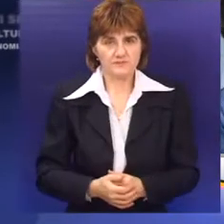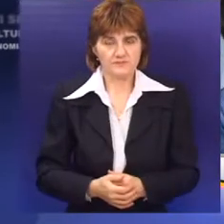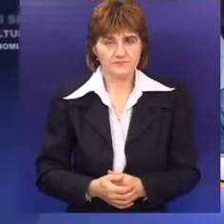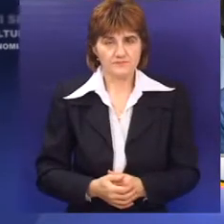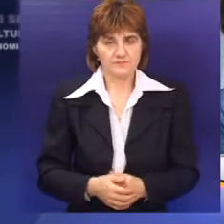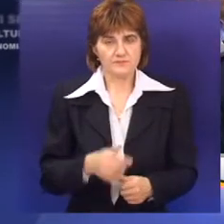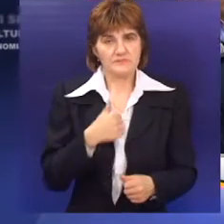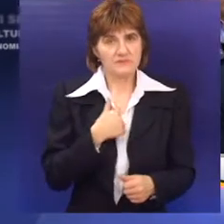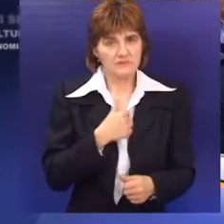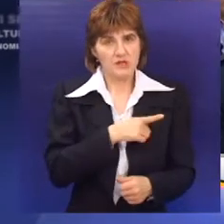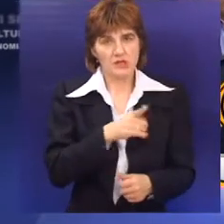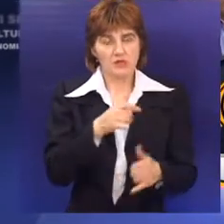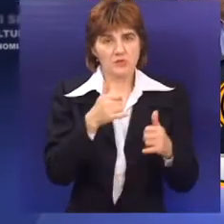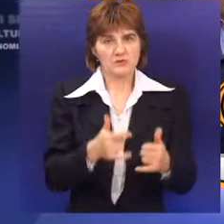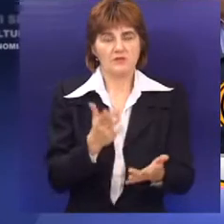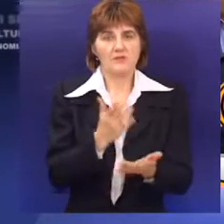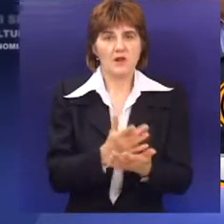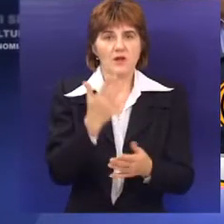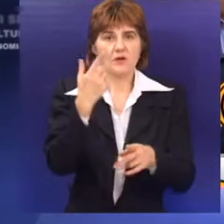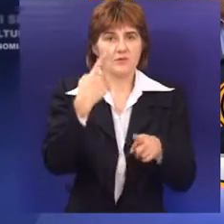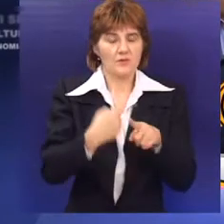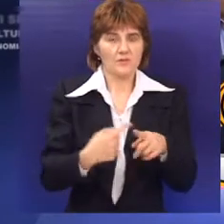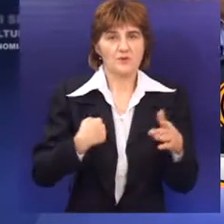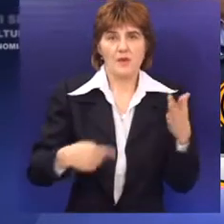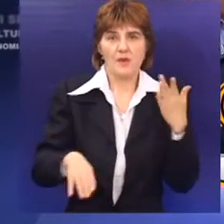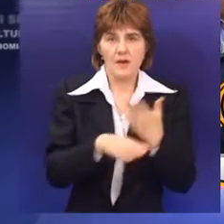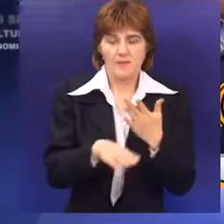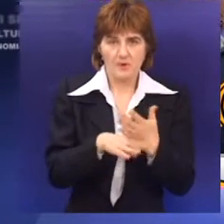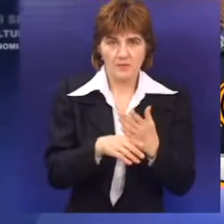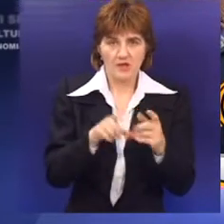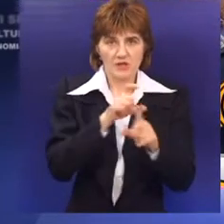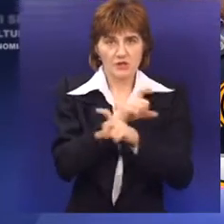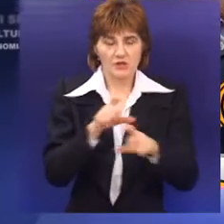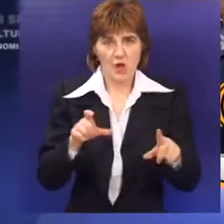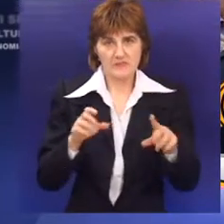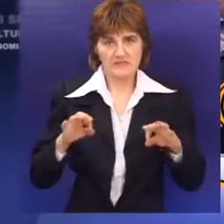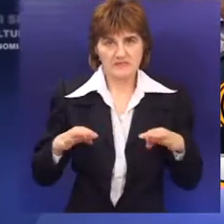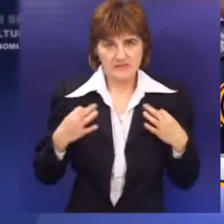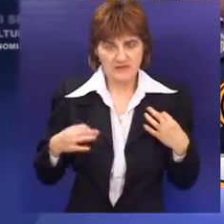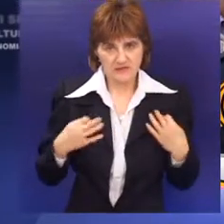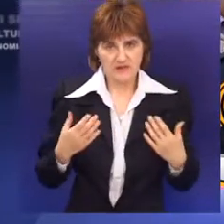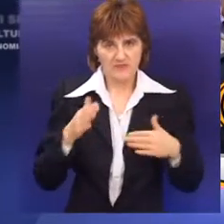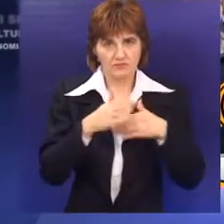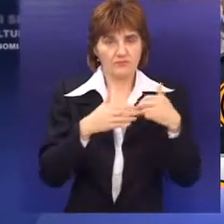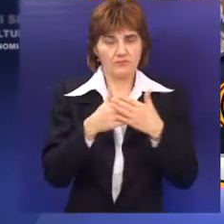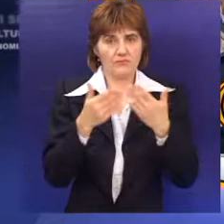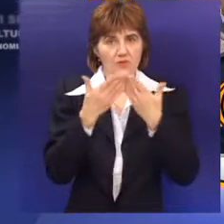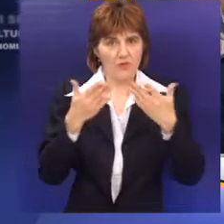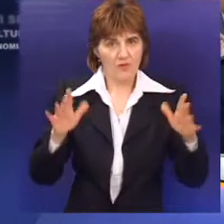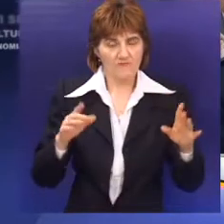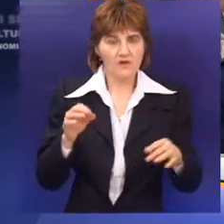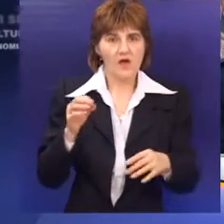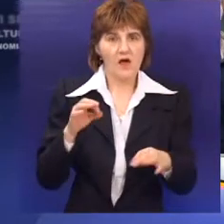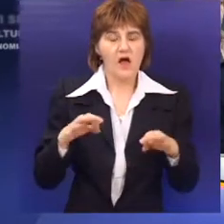Mi smo i pomagali do sad dom zdravlja, odnosno primarnu zdravstvenu zaštitu, otvaranjem ambulante u Malom Bajmoku,